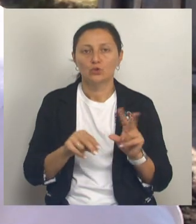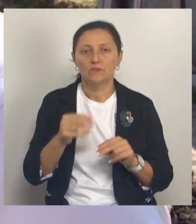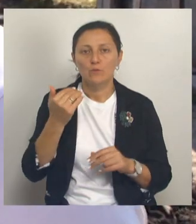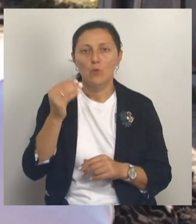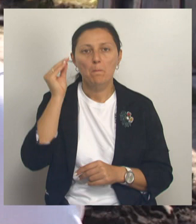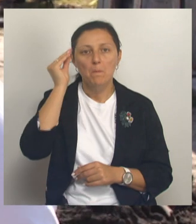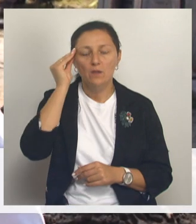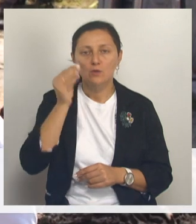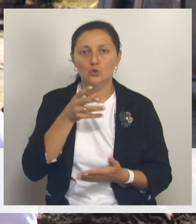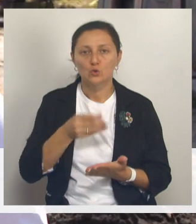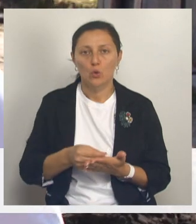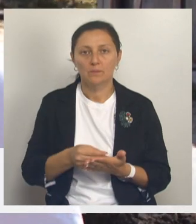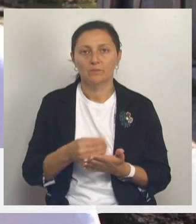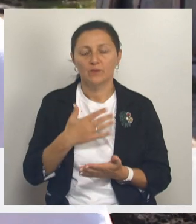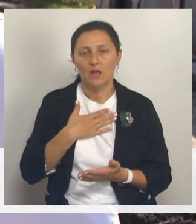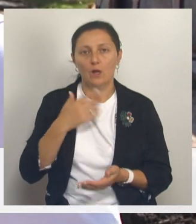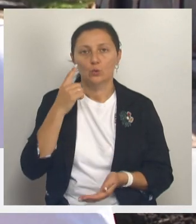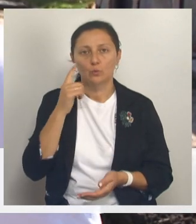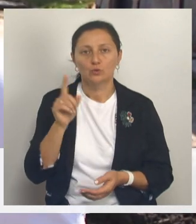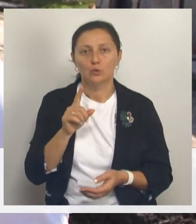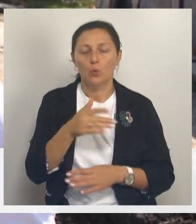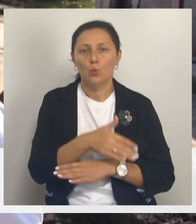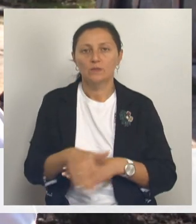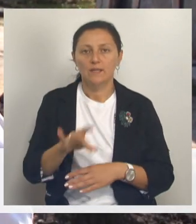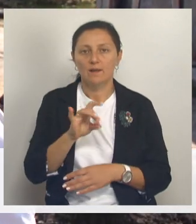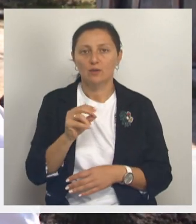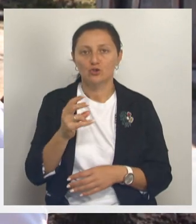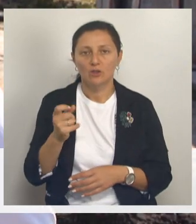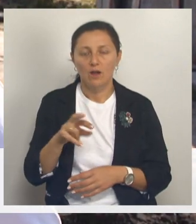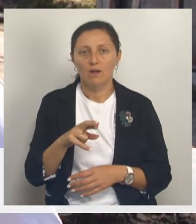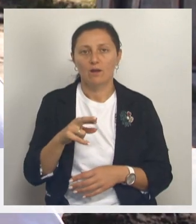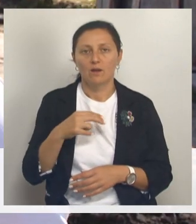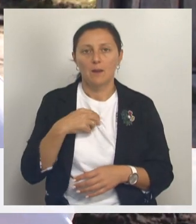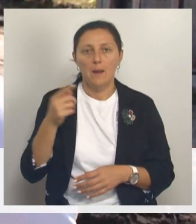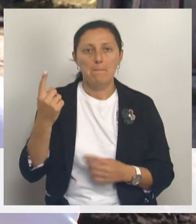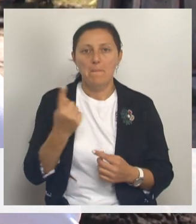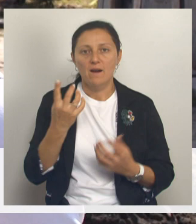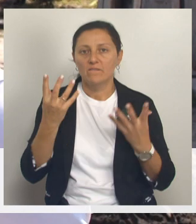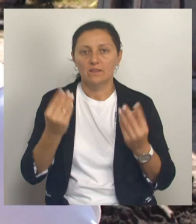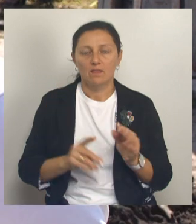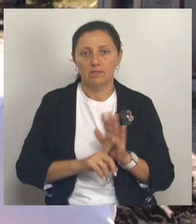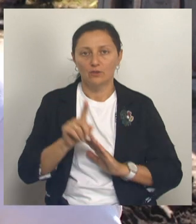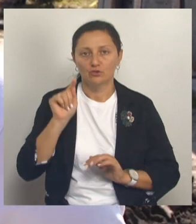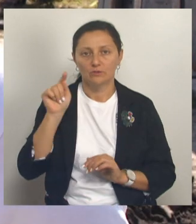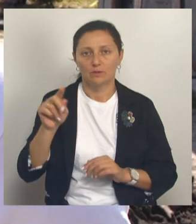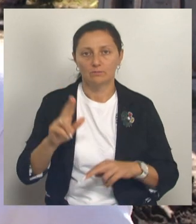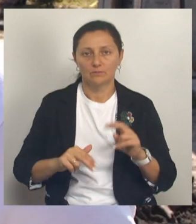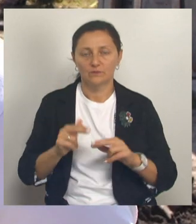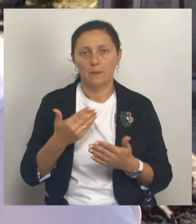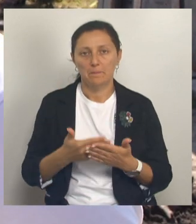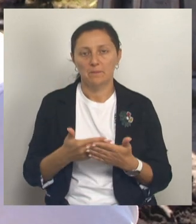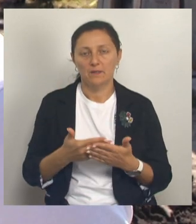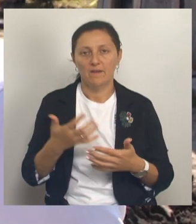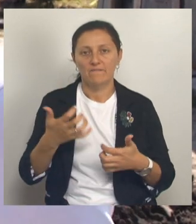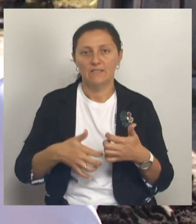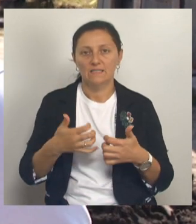думаю, что Речная и Полевая, так как мы туда самые первые дни заступили, вот это где-то будет середина, наверное,